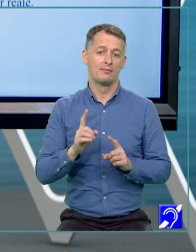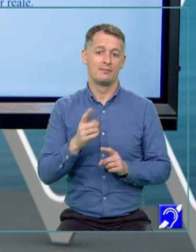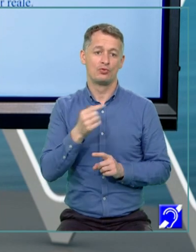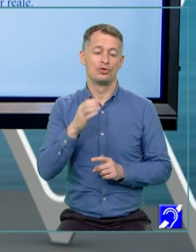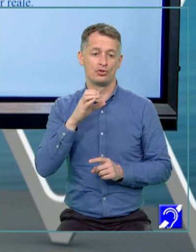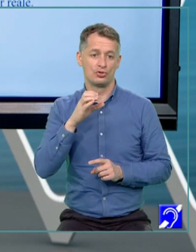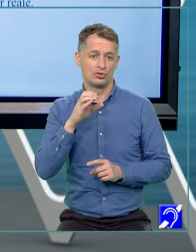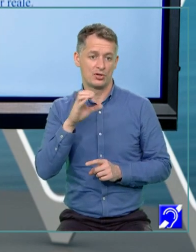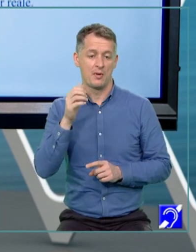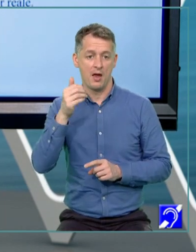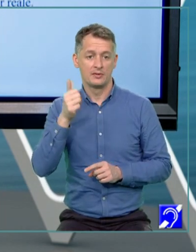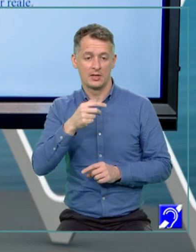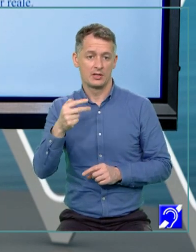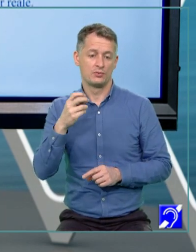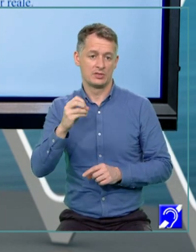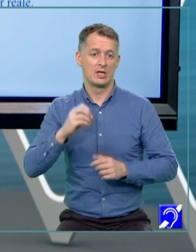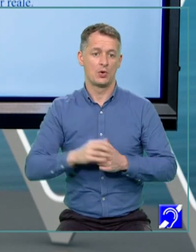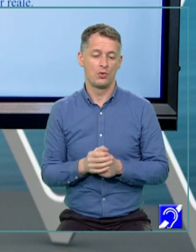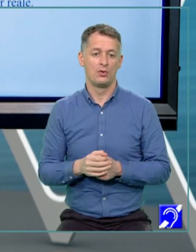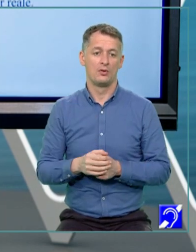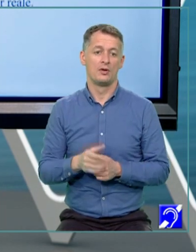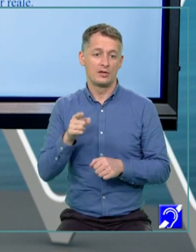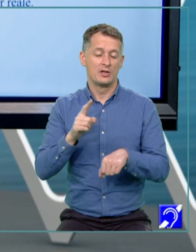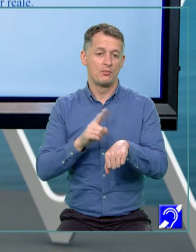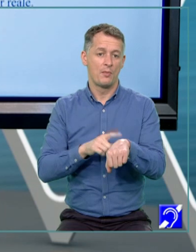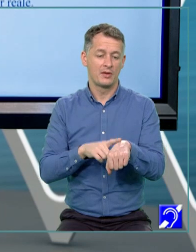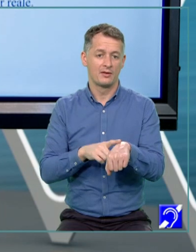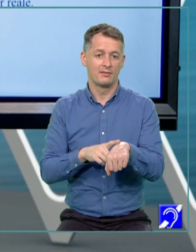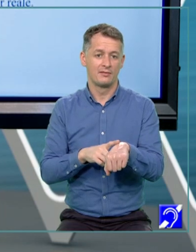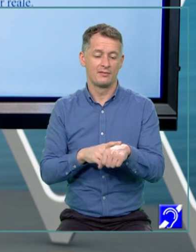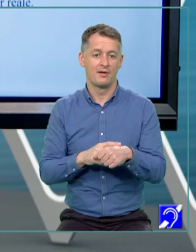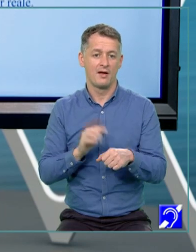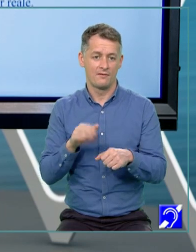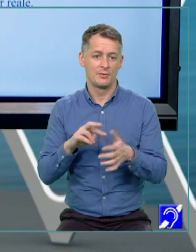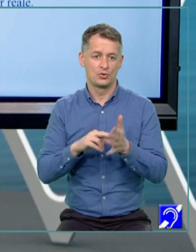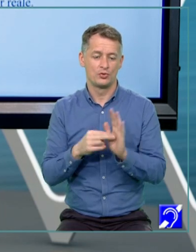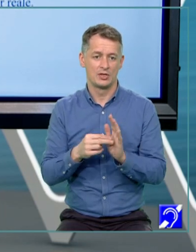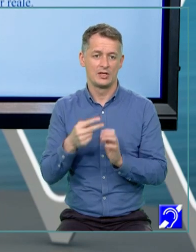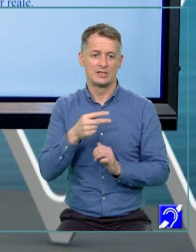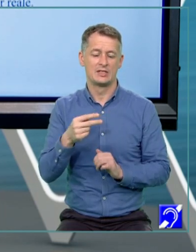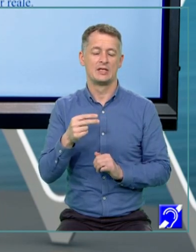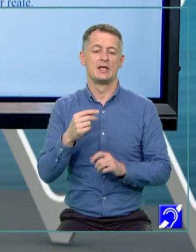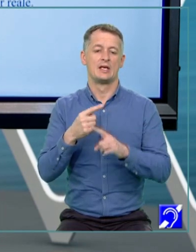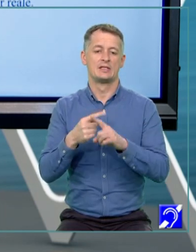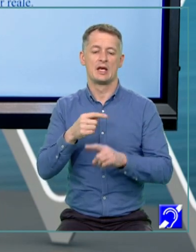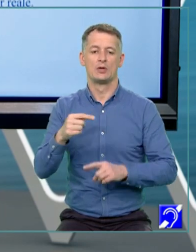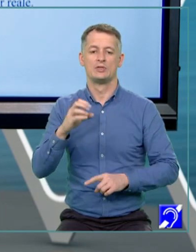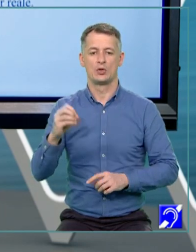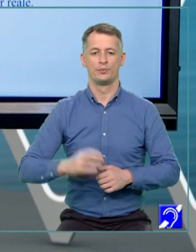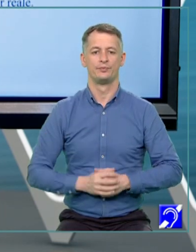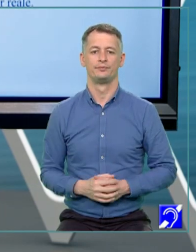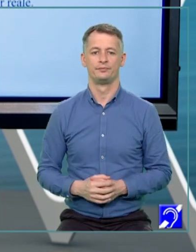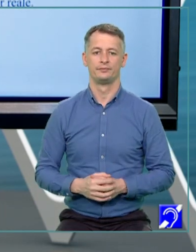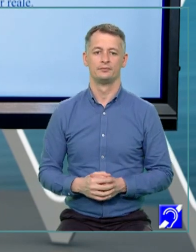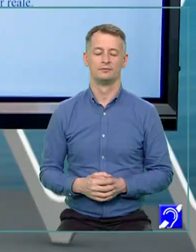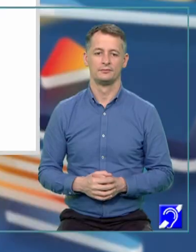exact 0, în acel moment avem soluția X egal cu 0. E